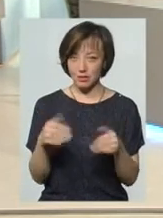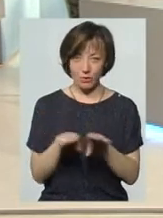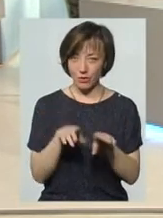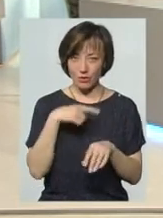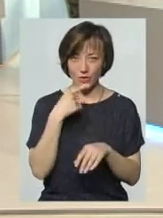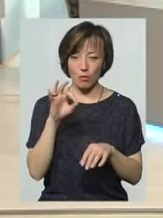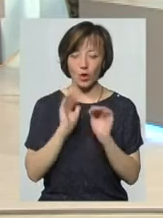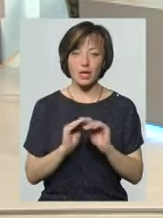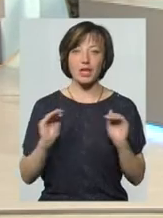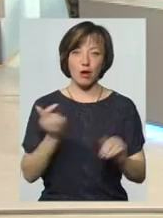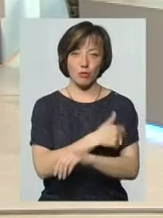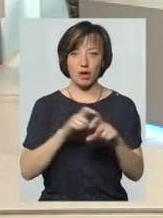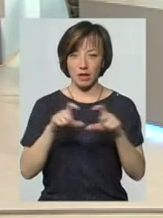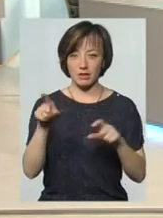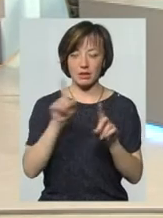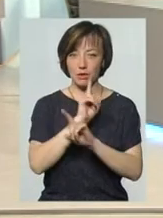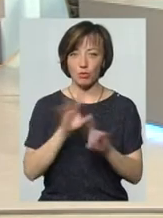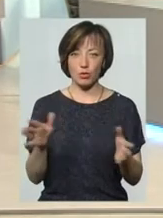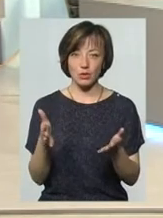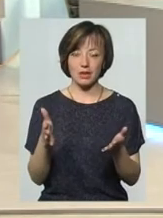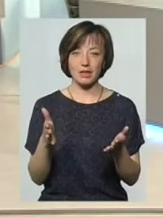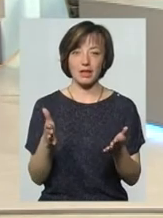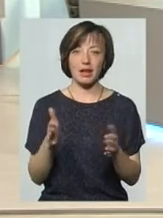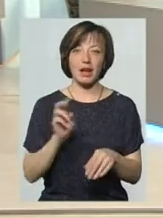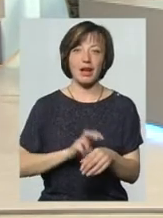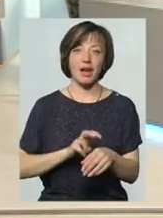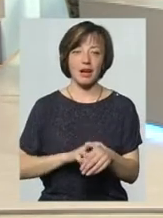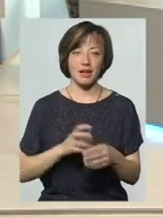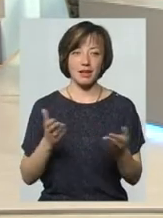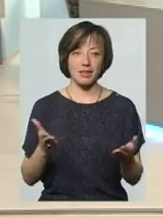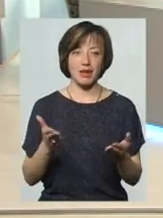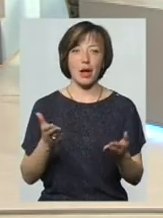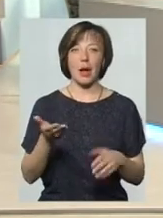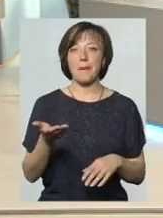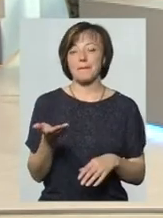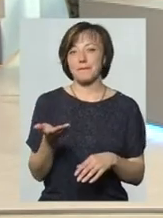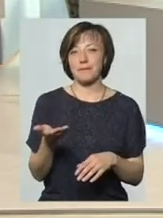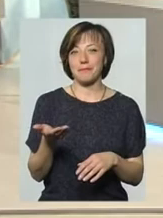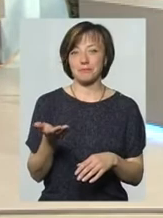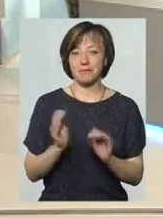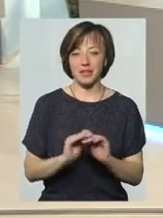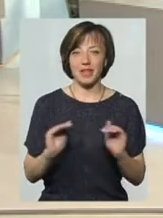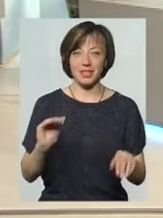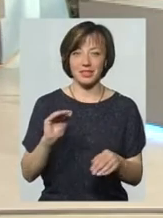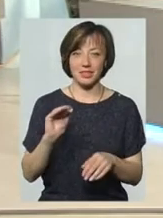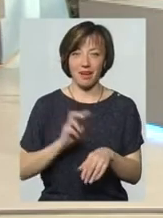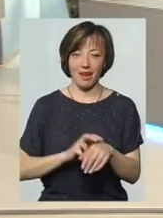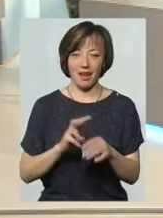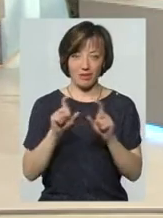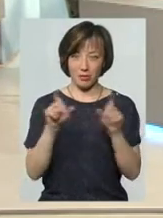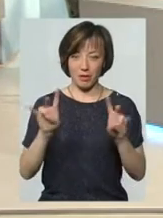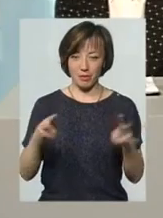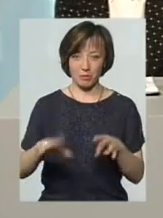говорить про дитячу поліклініку. Якщо там не буде лікарів, педіатрів, то відповідно лікарні не потрібно це